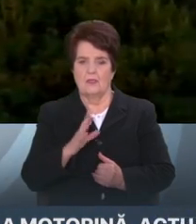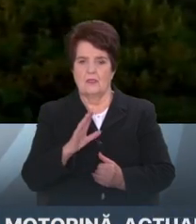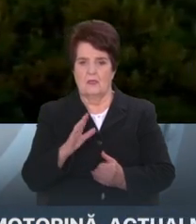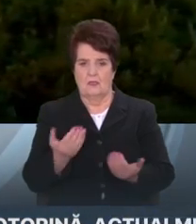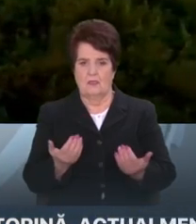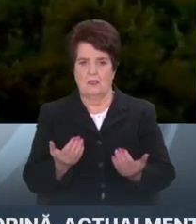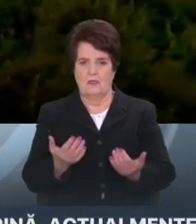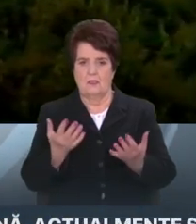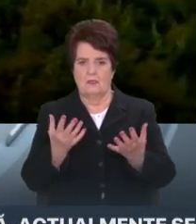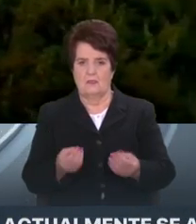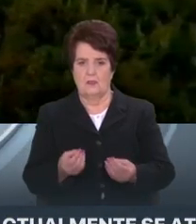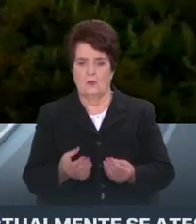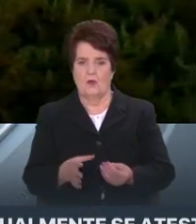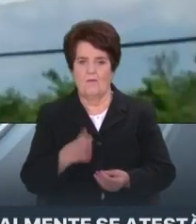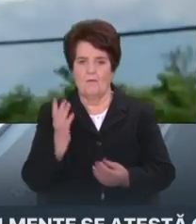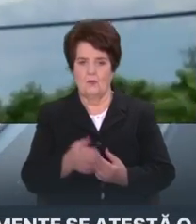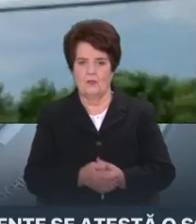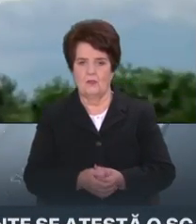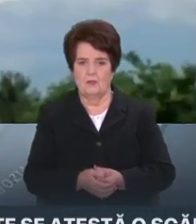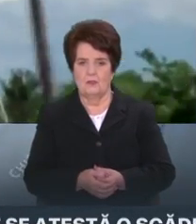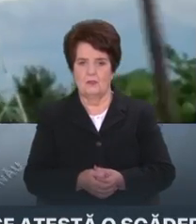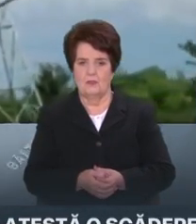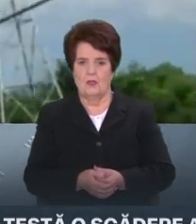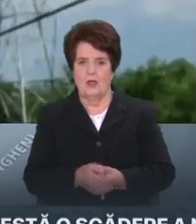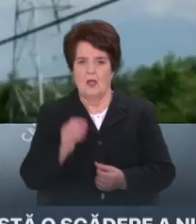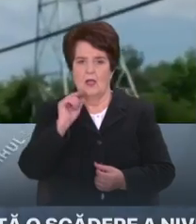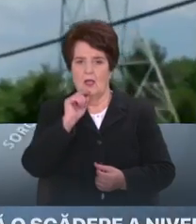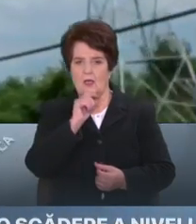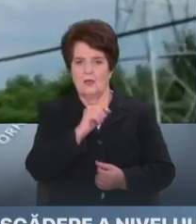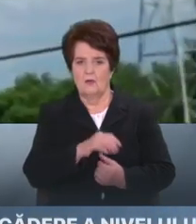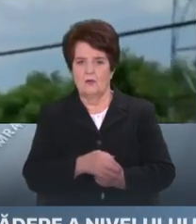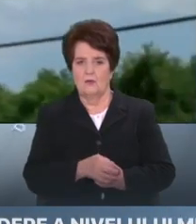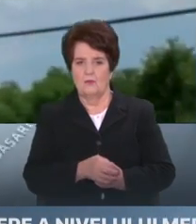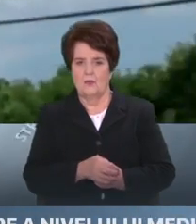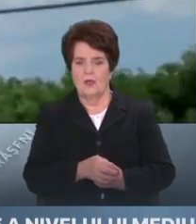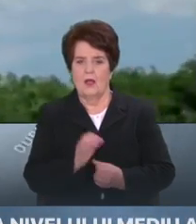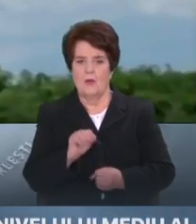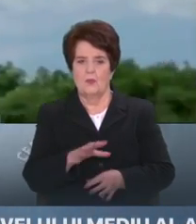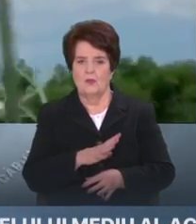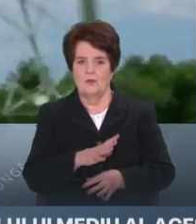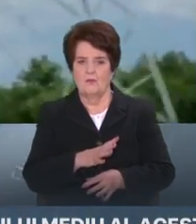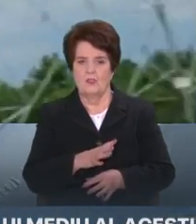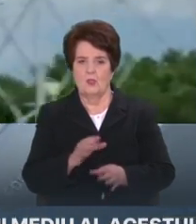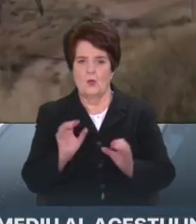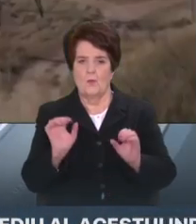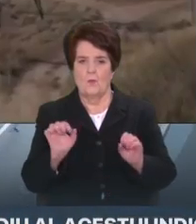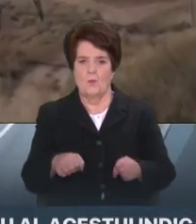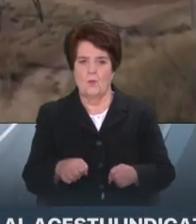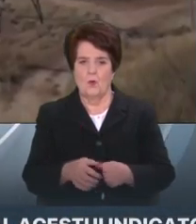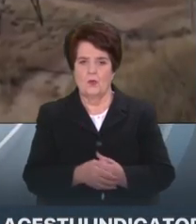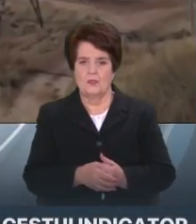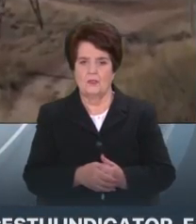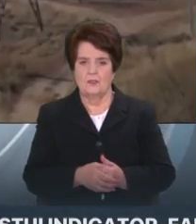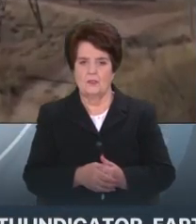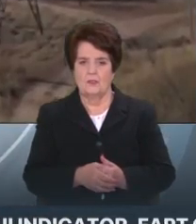astăzi, datorită faptului că au fost economii de gaze naturale, fost posibilă ca centrala